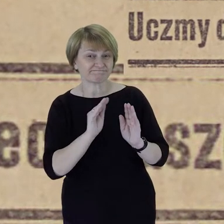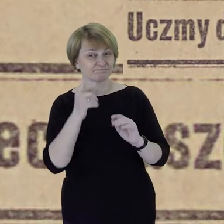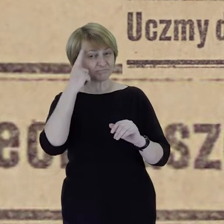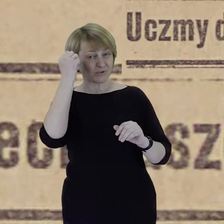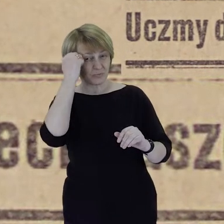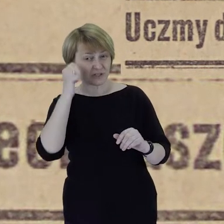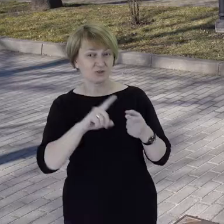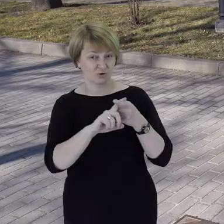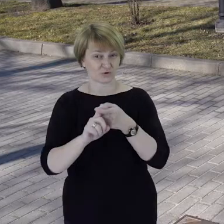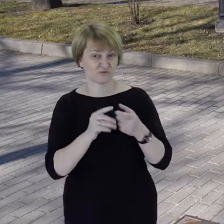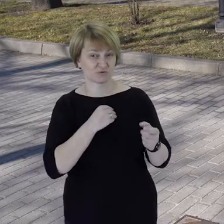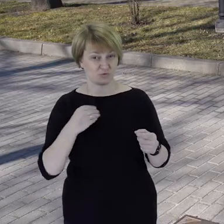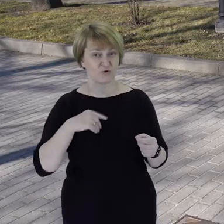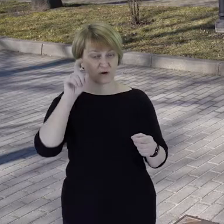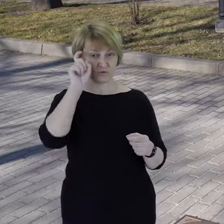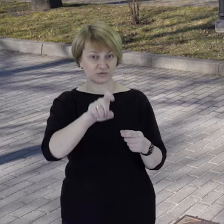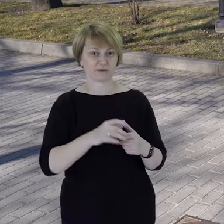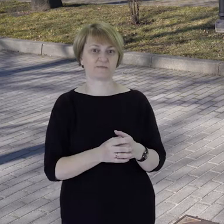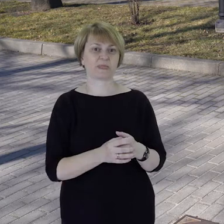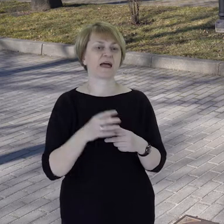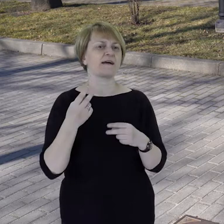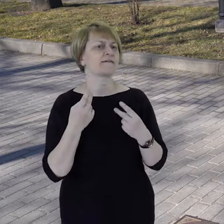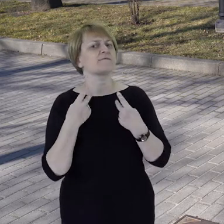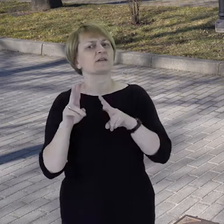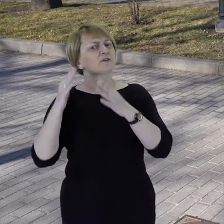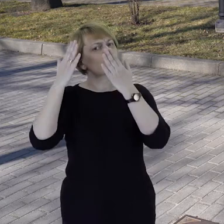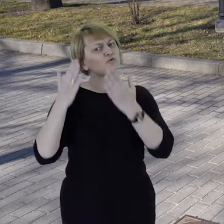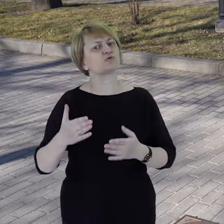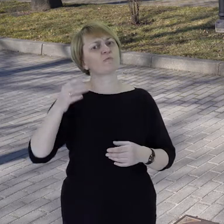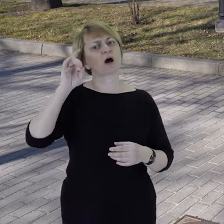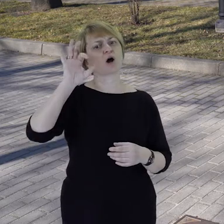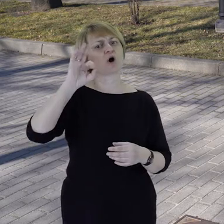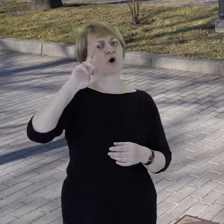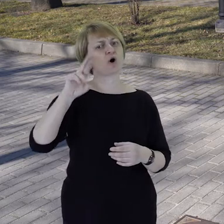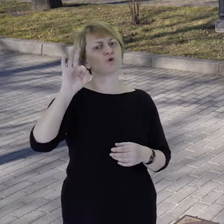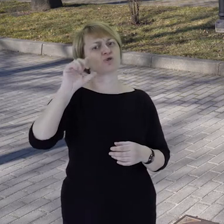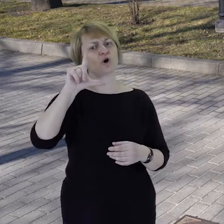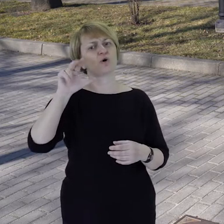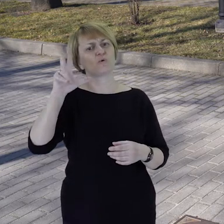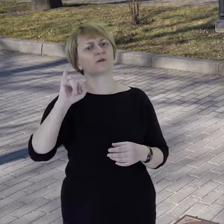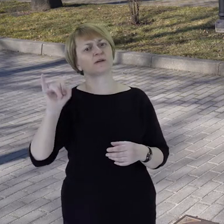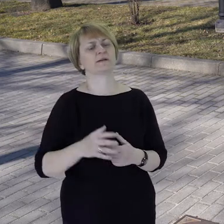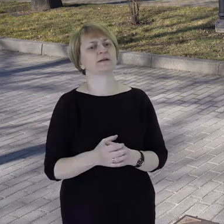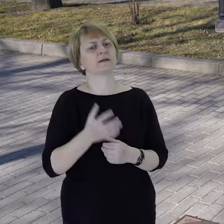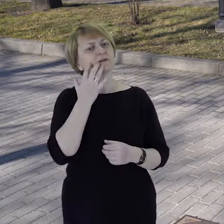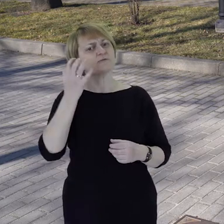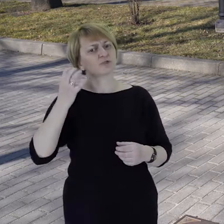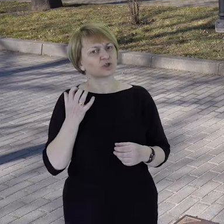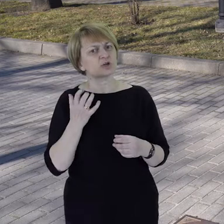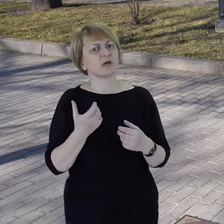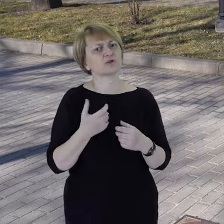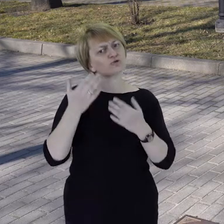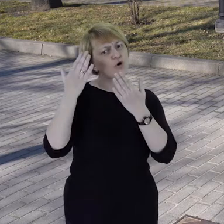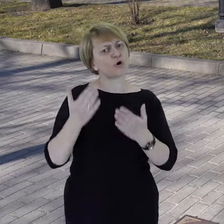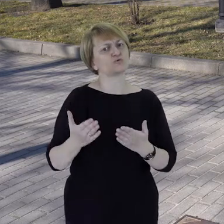Niemczech. Ale wracając właśnie do postaci Gorzołki, tak jak Pani mówiła, nawiązując do wcześniejszych postaci